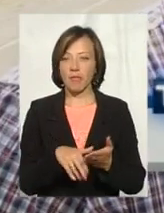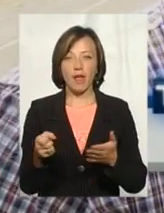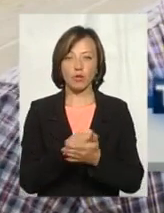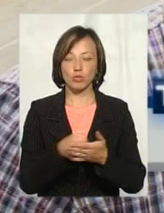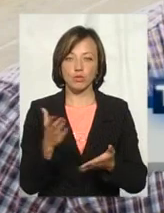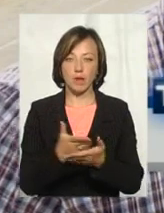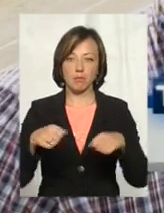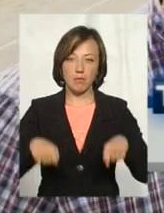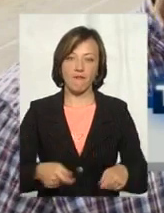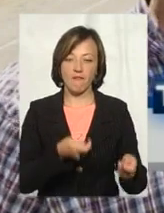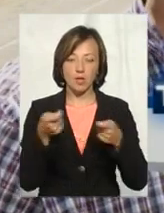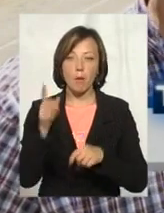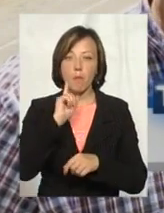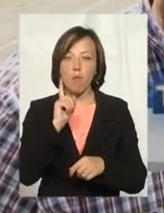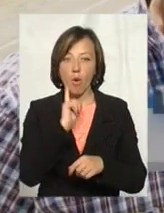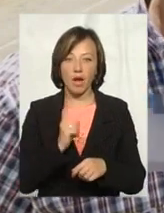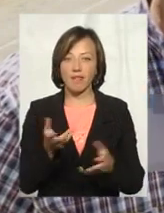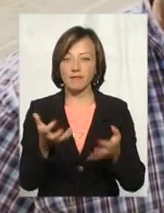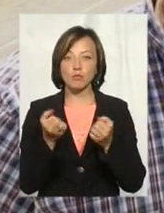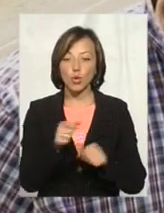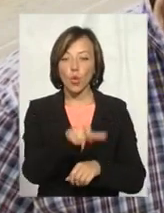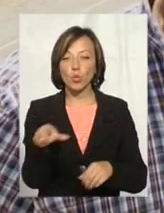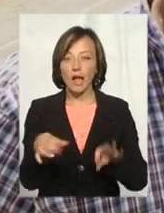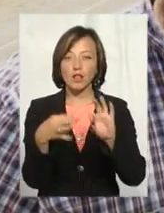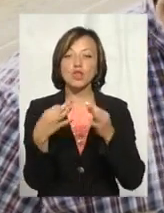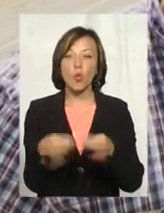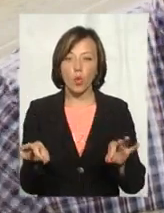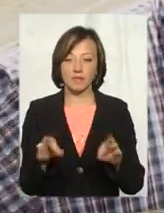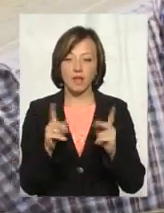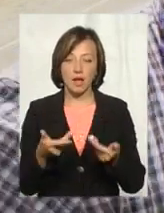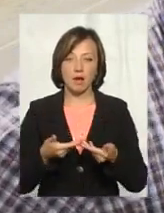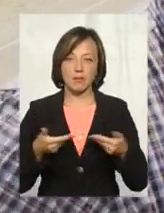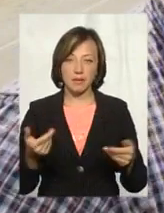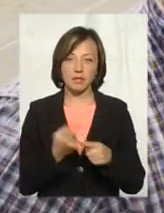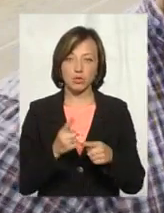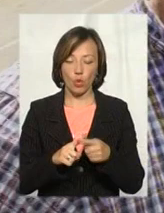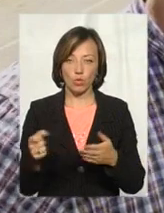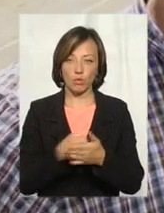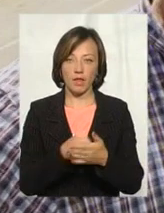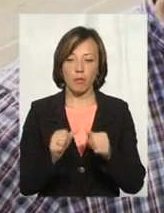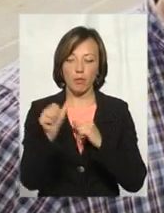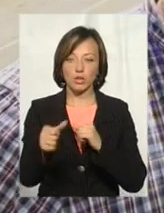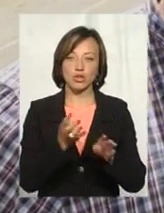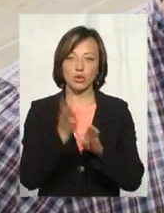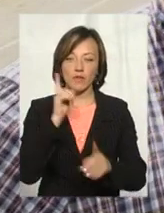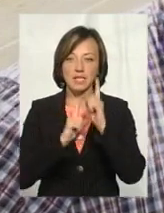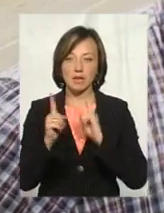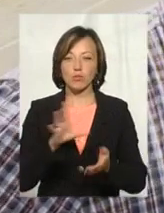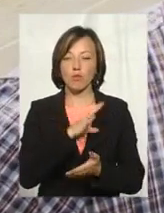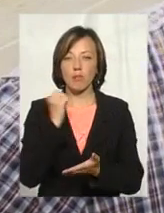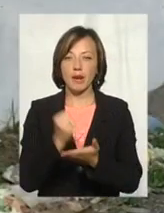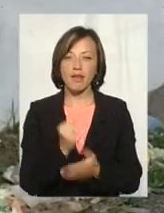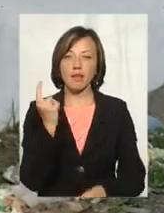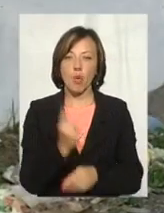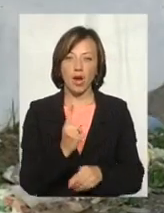вони будуть мати право озвити, поки вони не візьмуть в громади дозвіл, так як ми цього домоглися на позачерговій сесії, коли був прийнятий